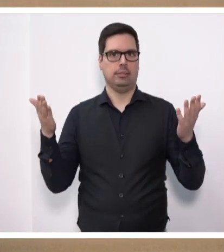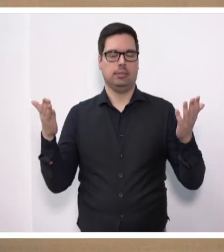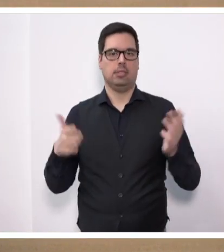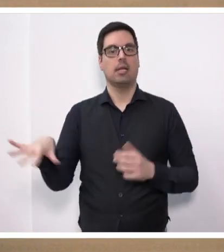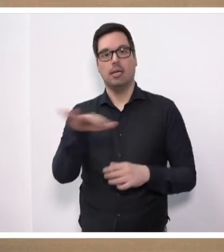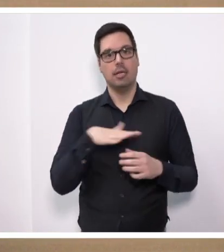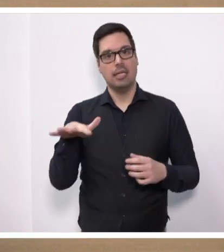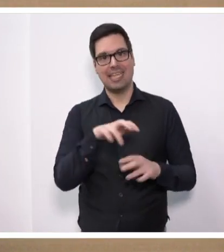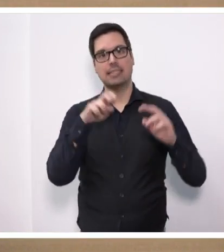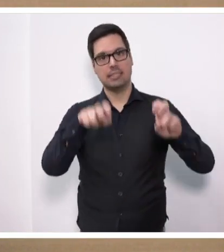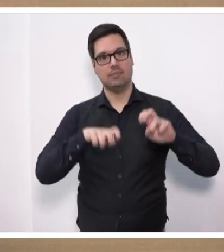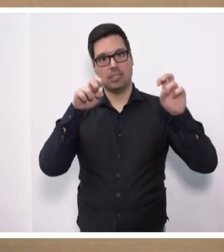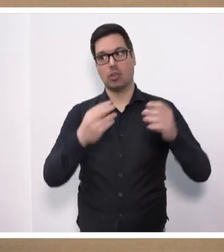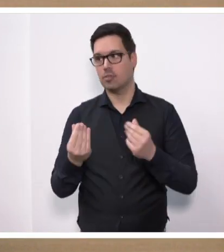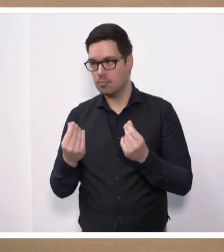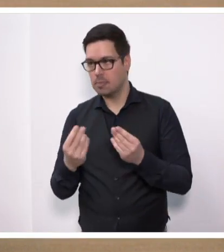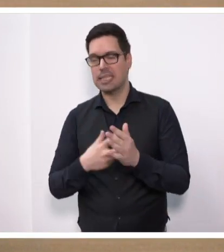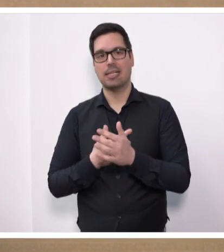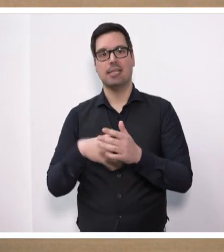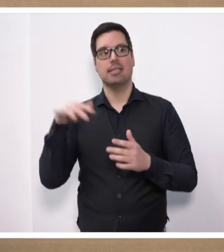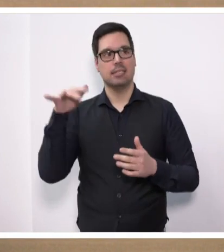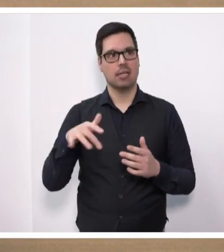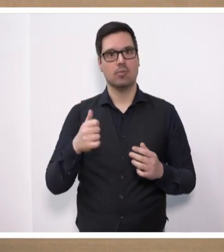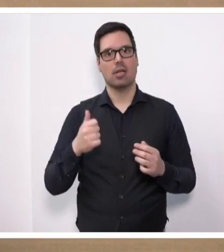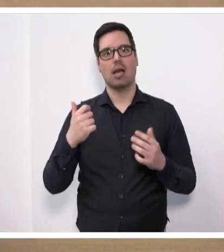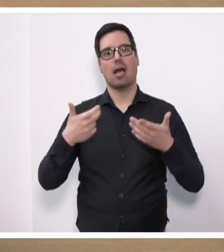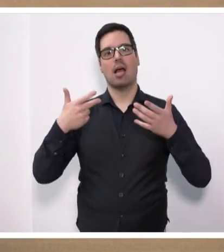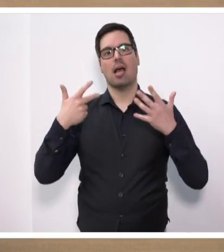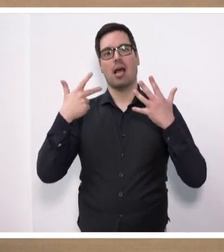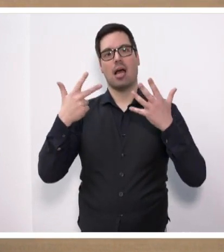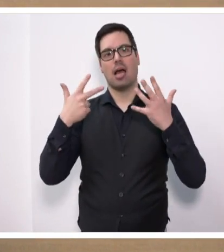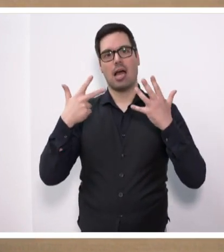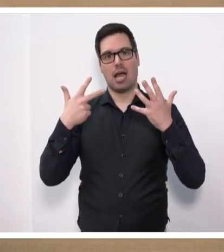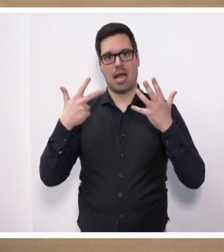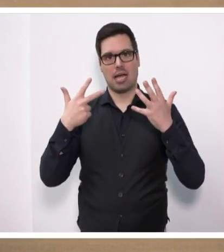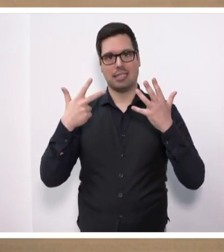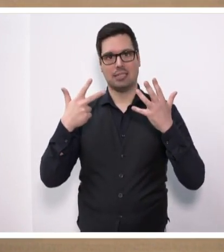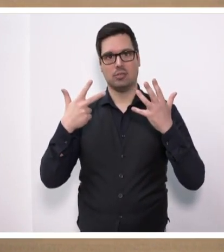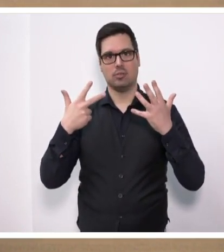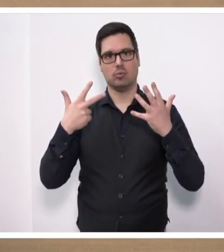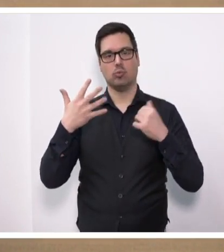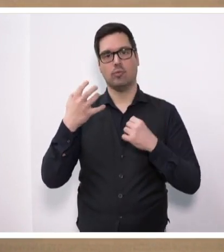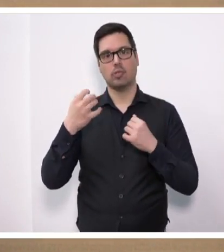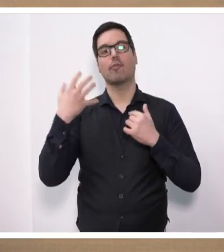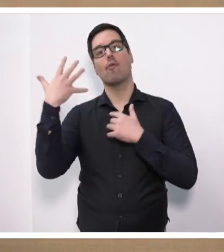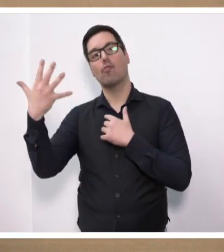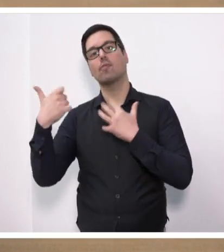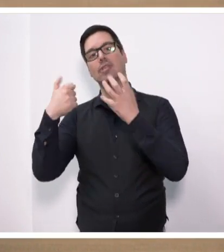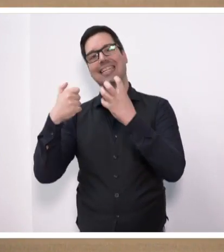Landwirtschaft zur Verfügung stehenden Mittel in dieser Förderperiode von 58 auf 65 Prozent der Mittel